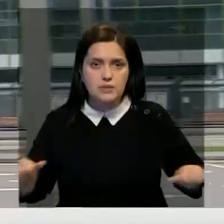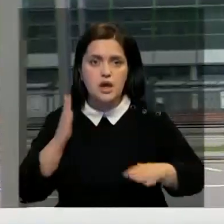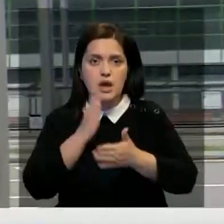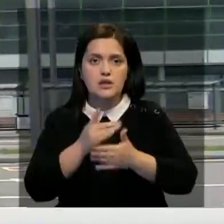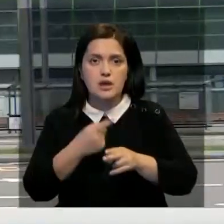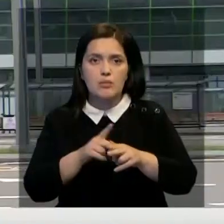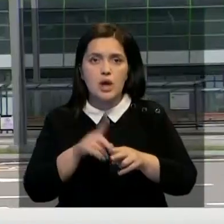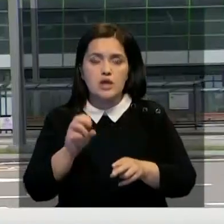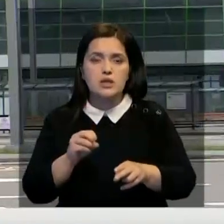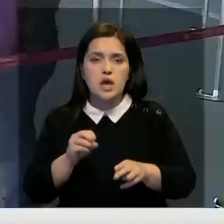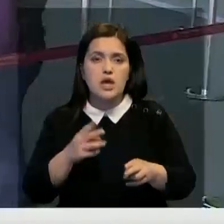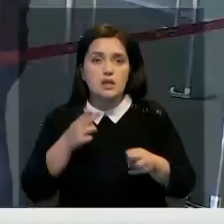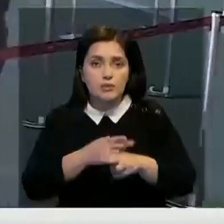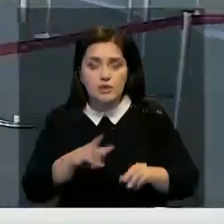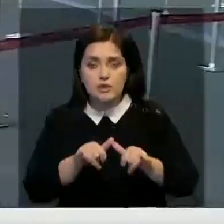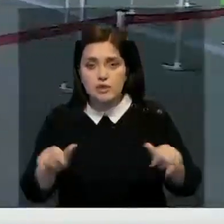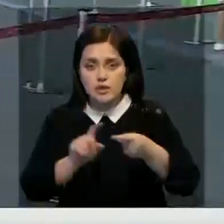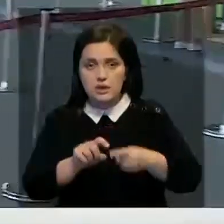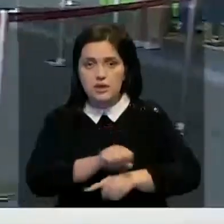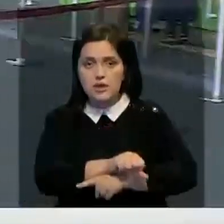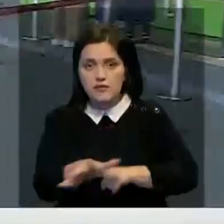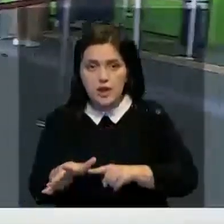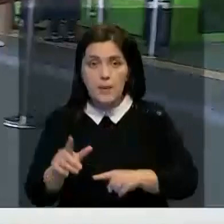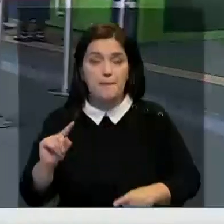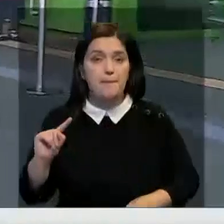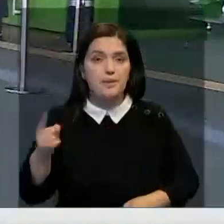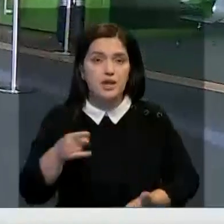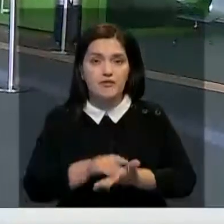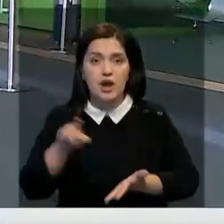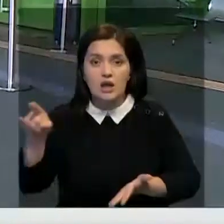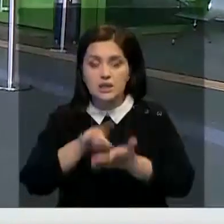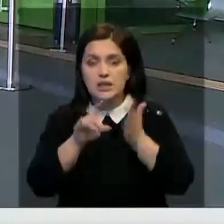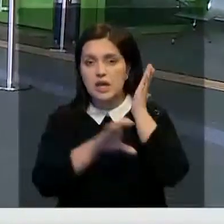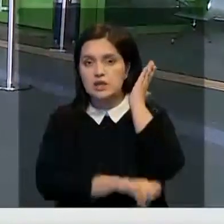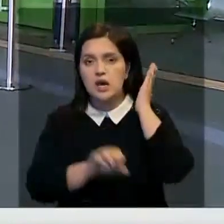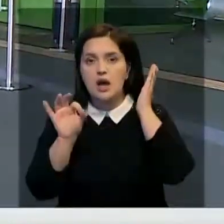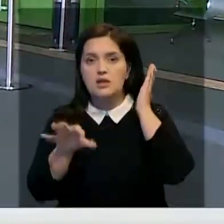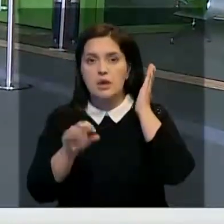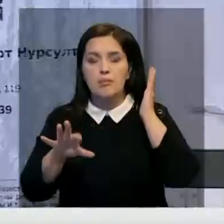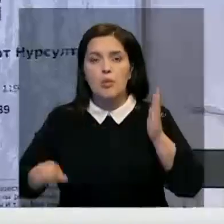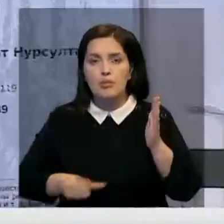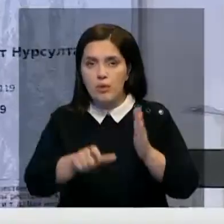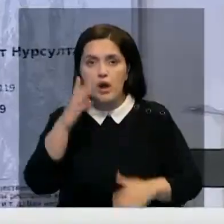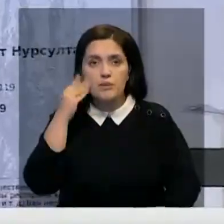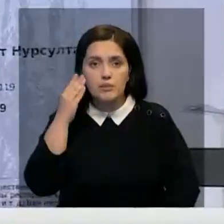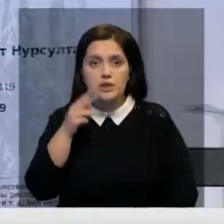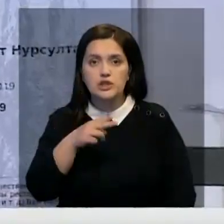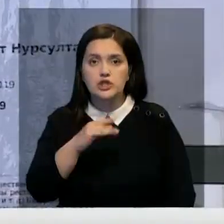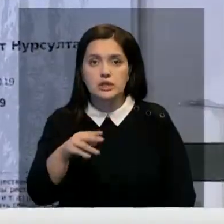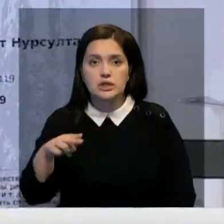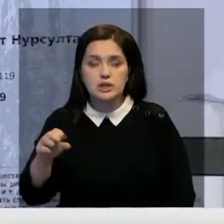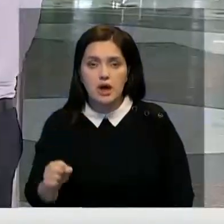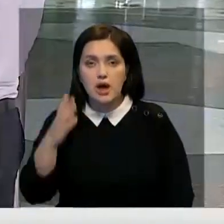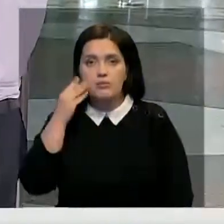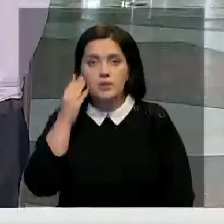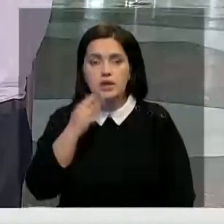недопущению распространения коронавирусной инфекции. Первые авиарейсы стартуют в конце октября по маршрутам Алматы-Джидда и